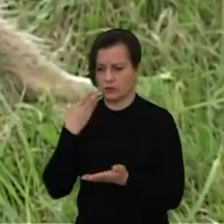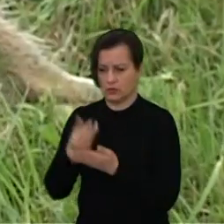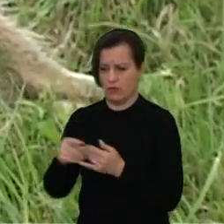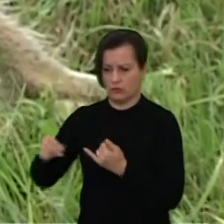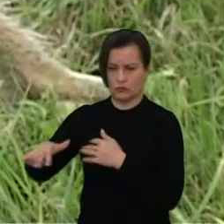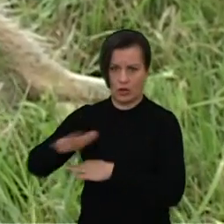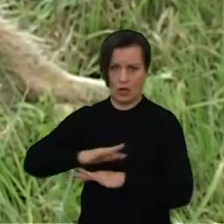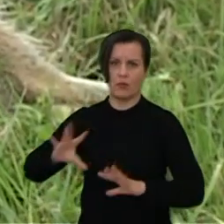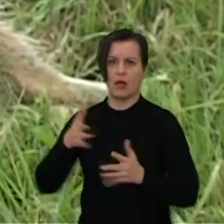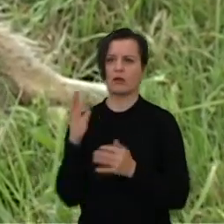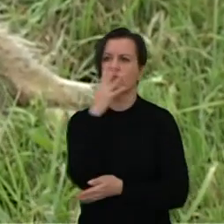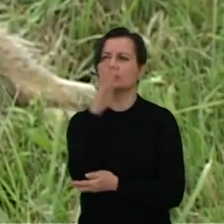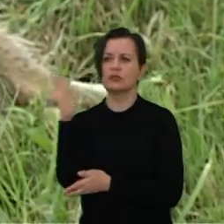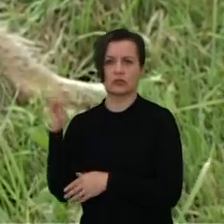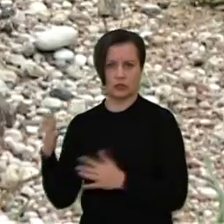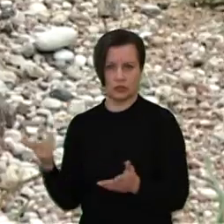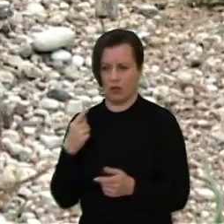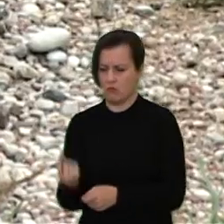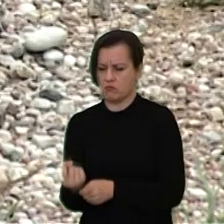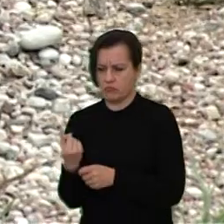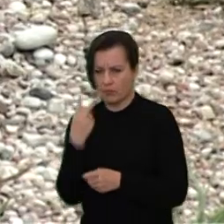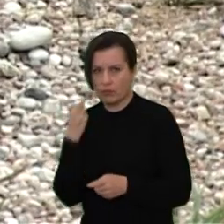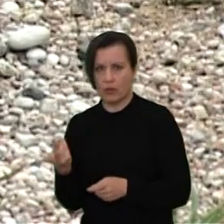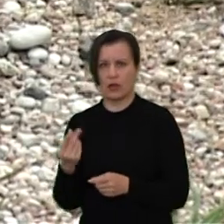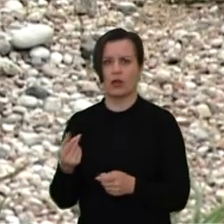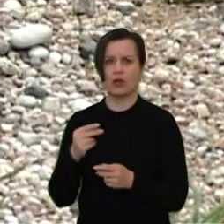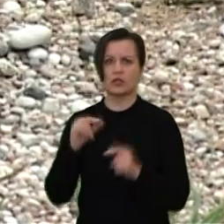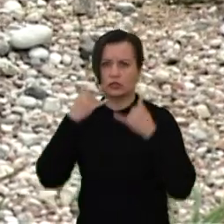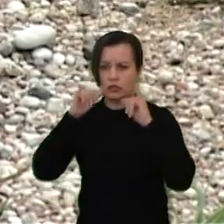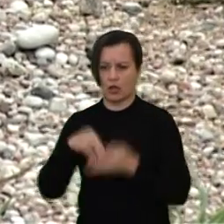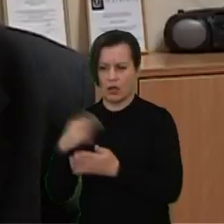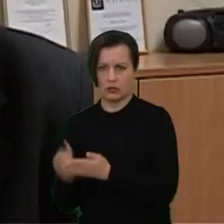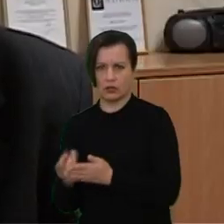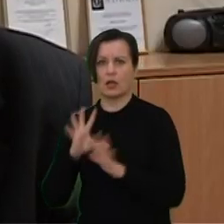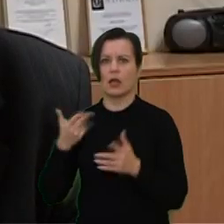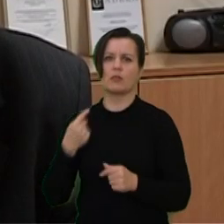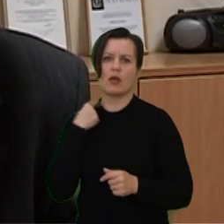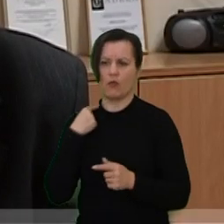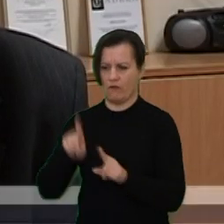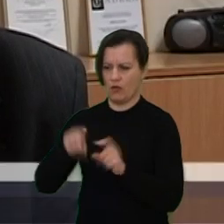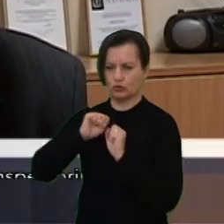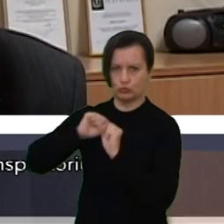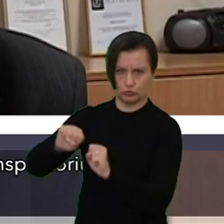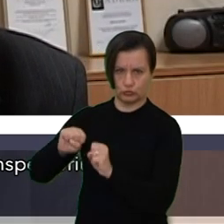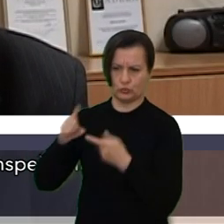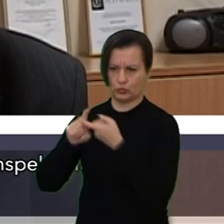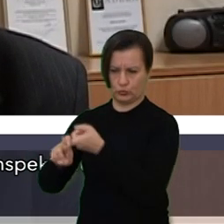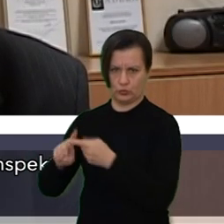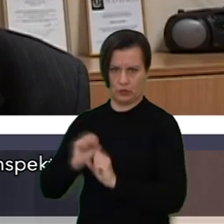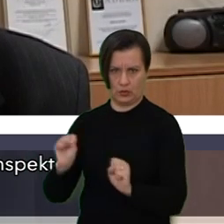žemėje radus kritusi šerną, bei kaip apsaugoti naminės keulės nauškrato. Dabar šiuo metu yra